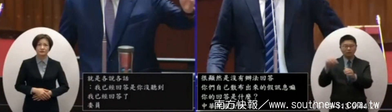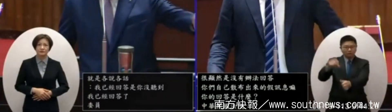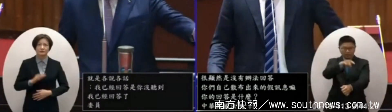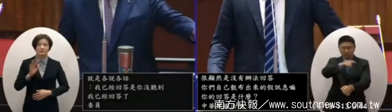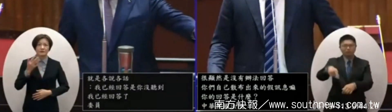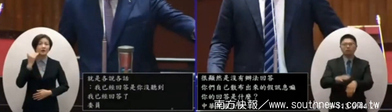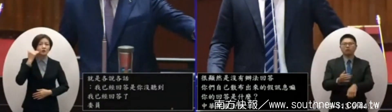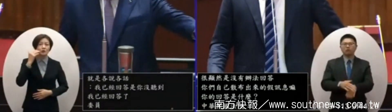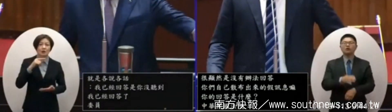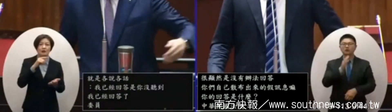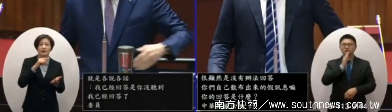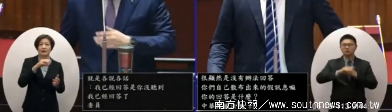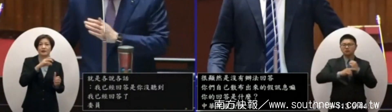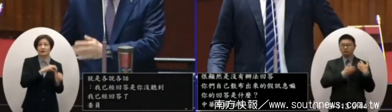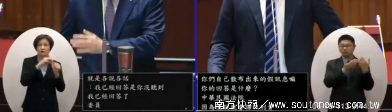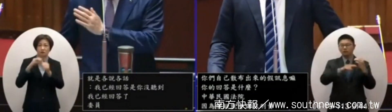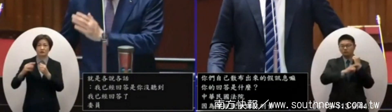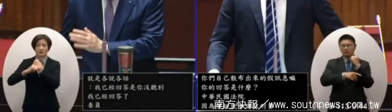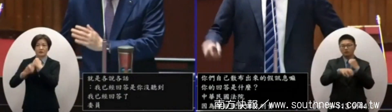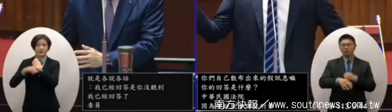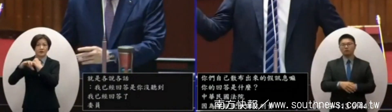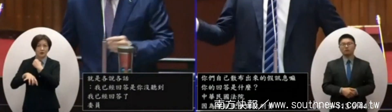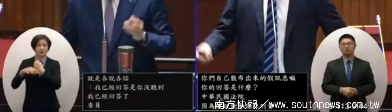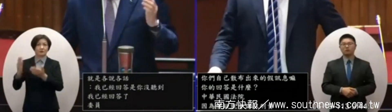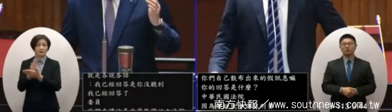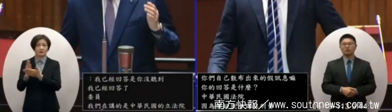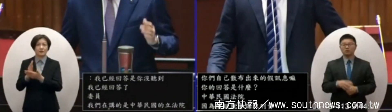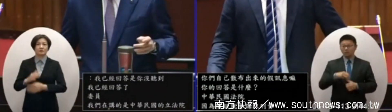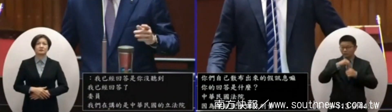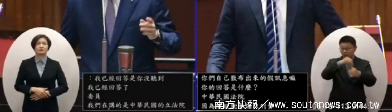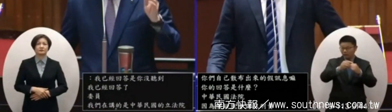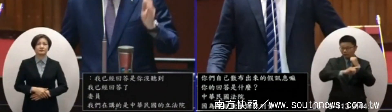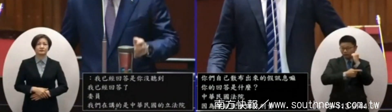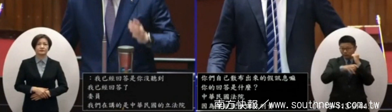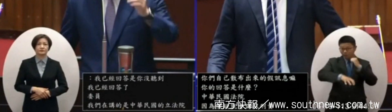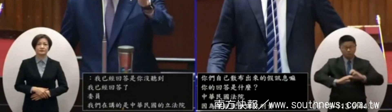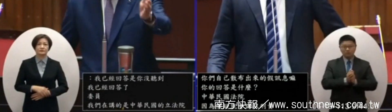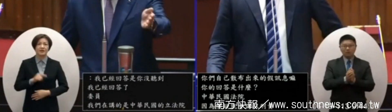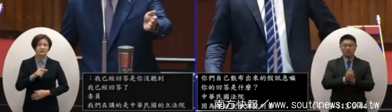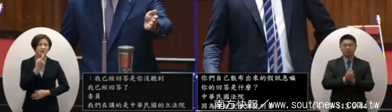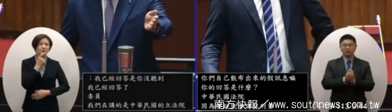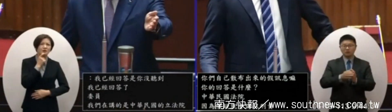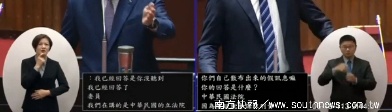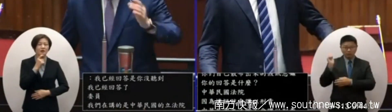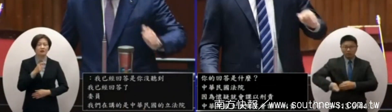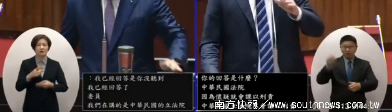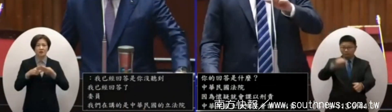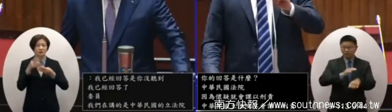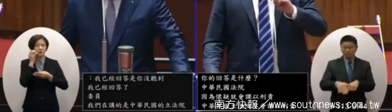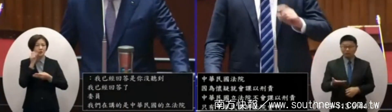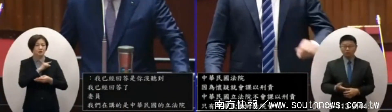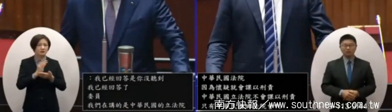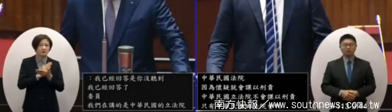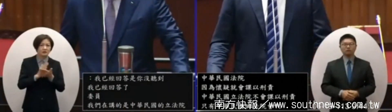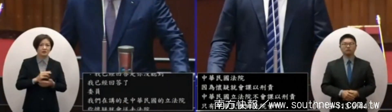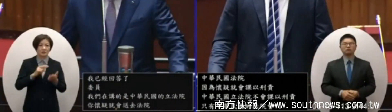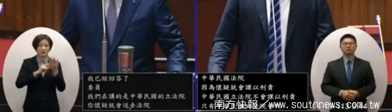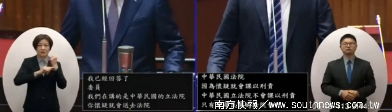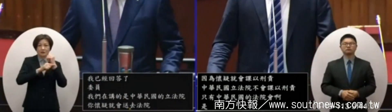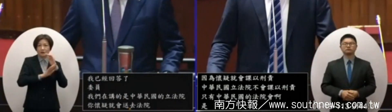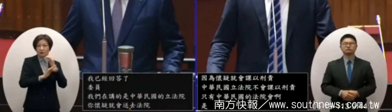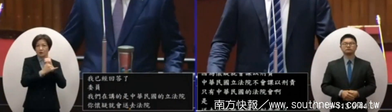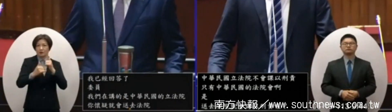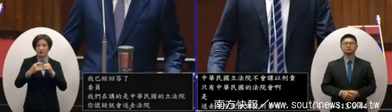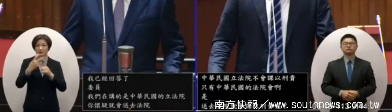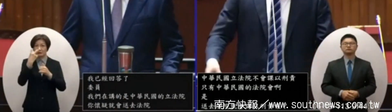只有中中華民院但是這個懷華民就會刻意行責喔這個懷疑就是主公的認定立法委員不是檢察對 報